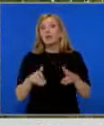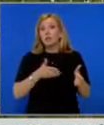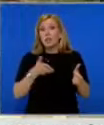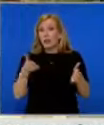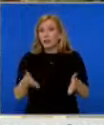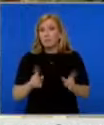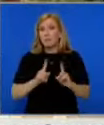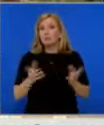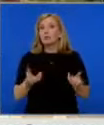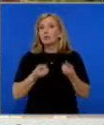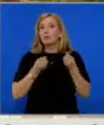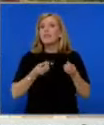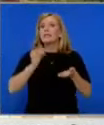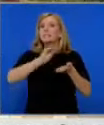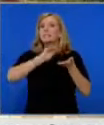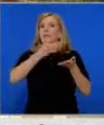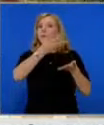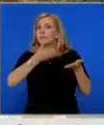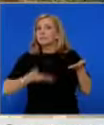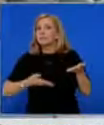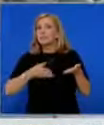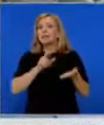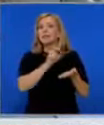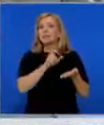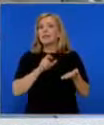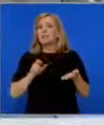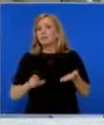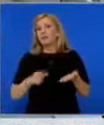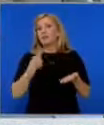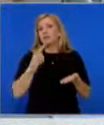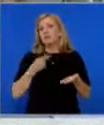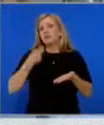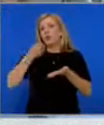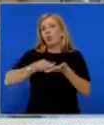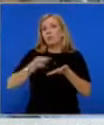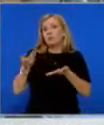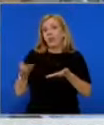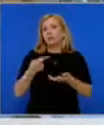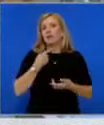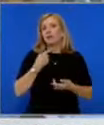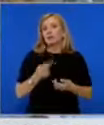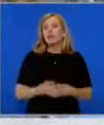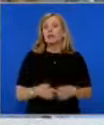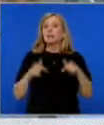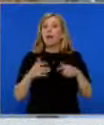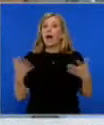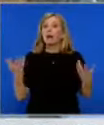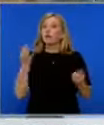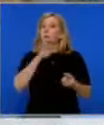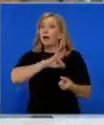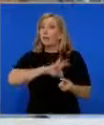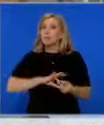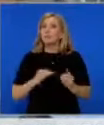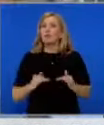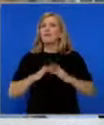открити списъци с избиратели, чието гласове да бъдат купени. Този път успяхме да стигнем до най-високото ниво, а именно до хората,